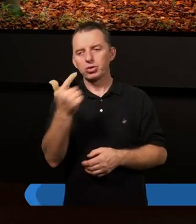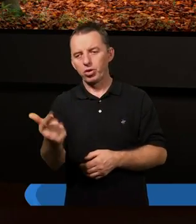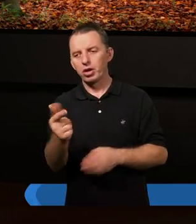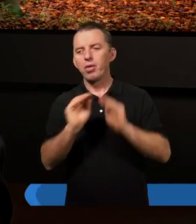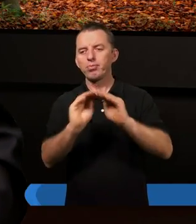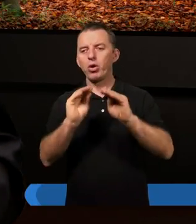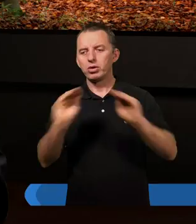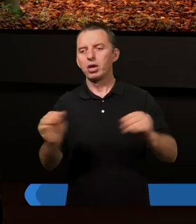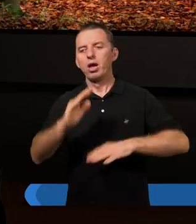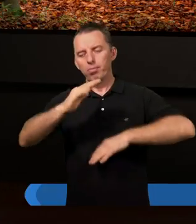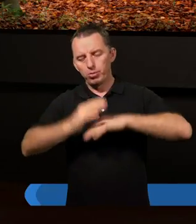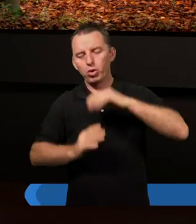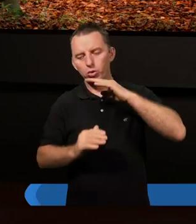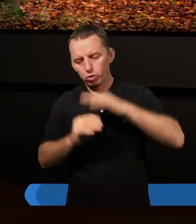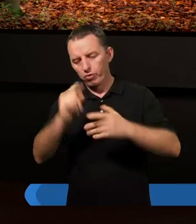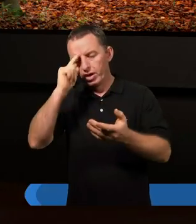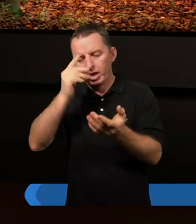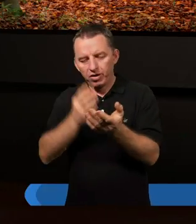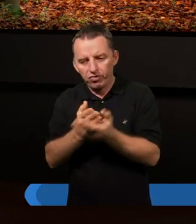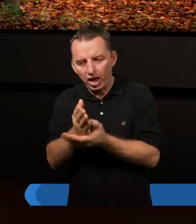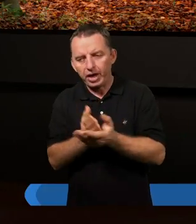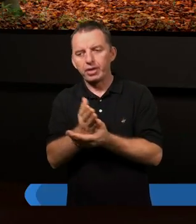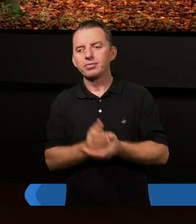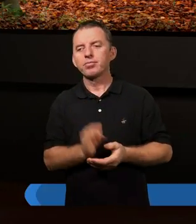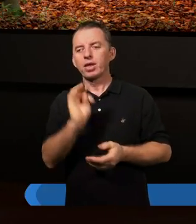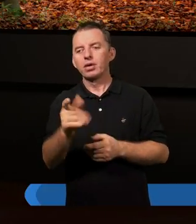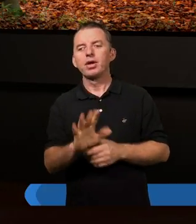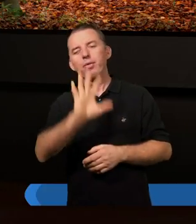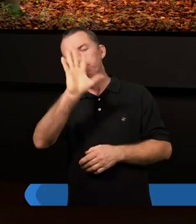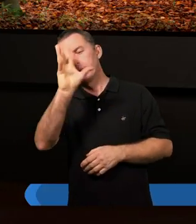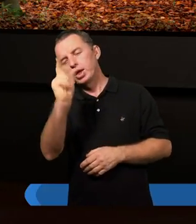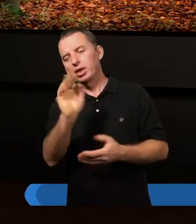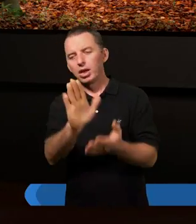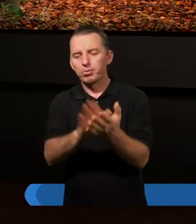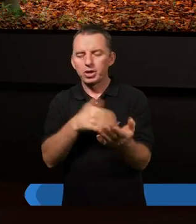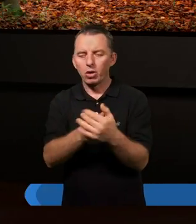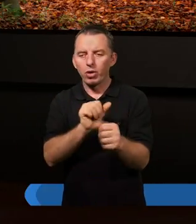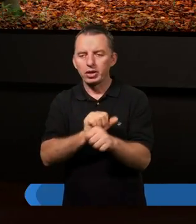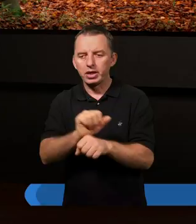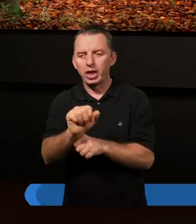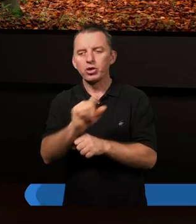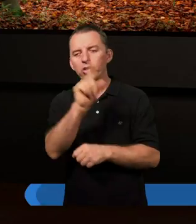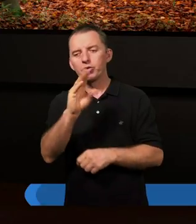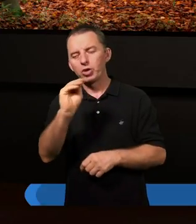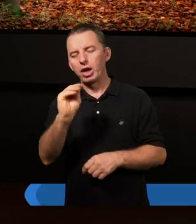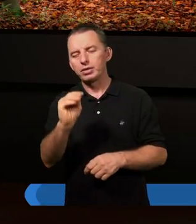pouczać, budować wiary. Nawet taki piękny przykład jest, że